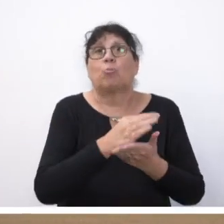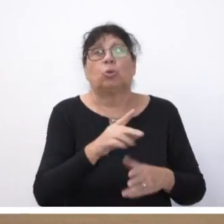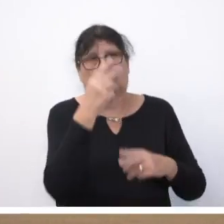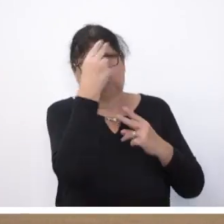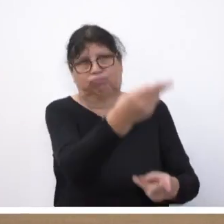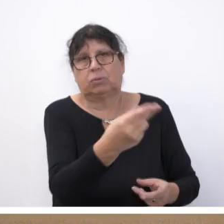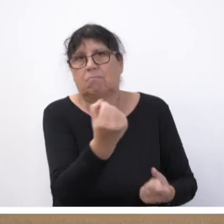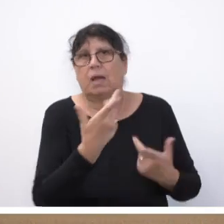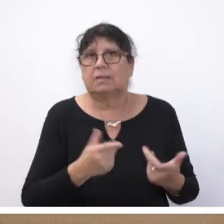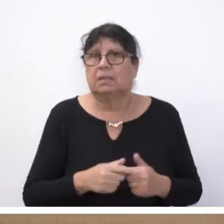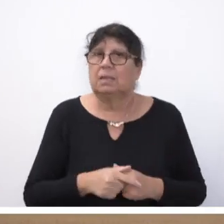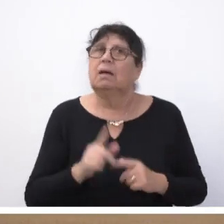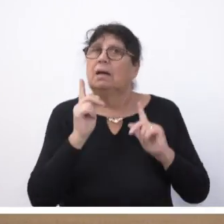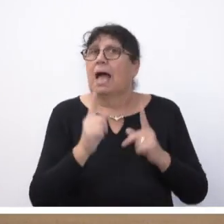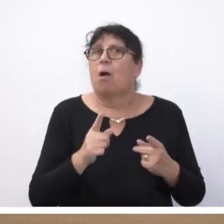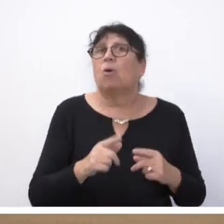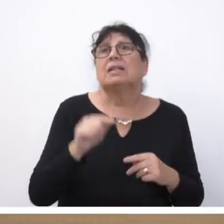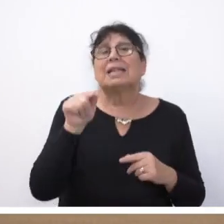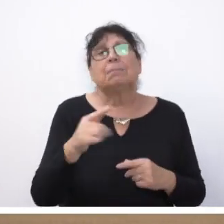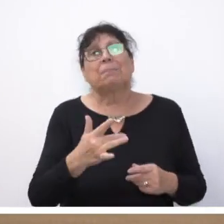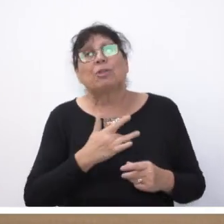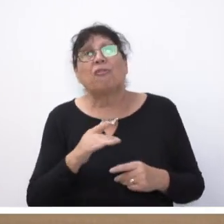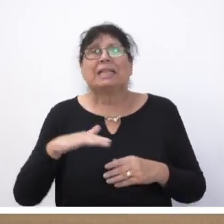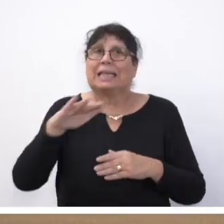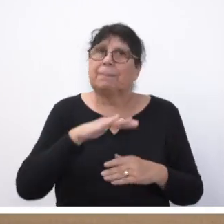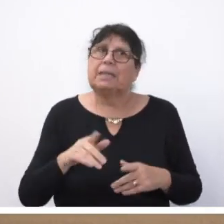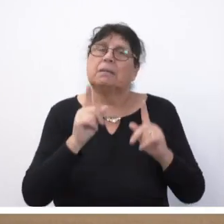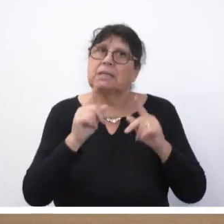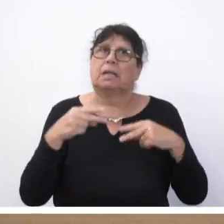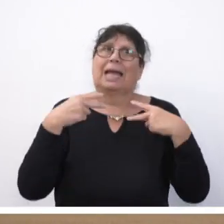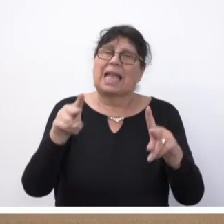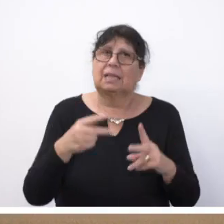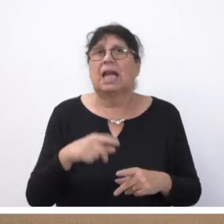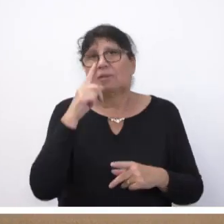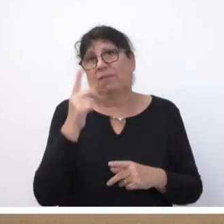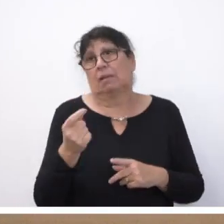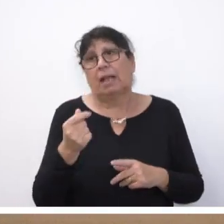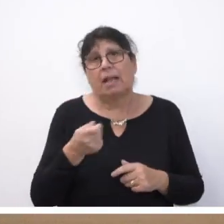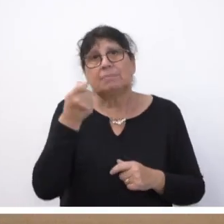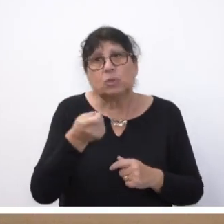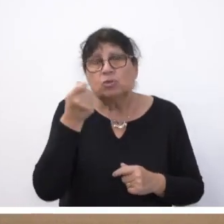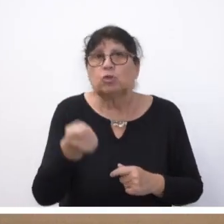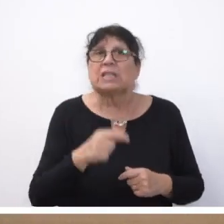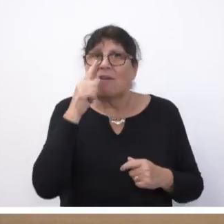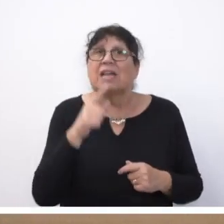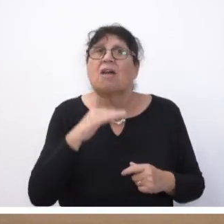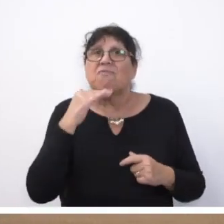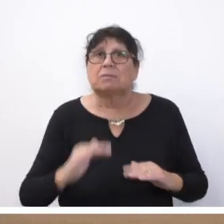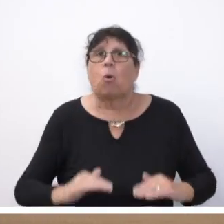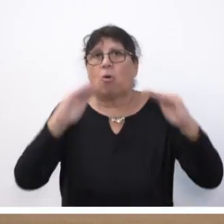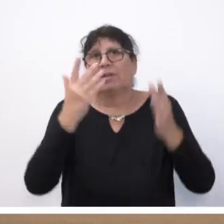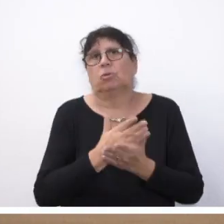genauso wenig, in den betroffenen Gebieten erst dann zu reagieren und gelderlos zu eisen, wenn das Wasser bereits durch die Häuser strömt.